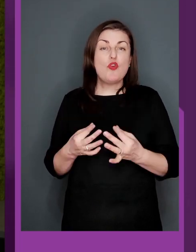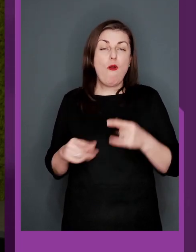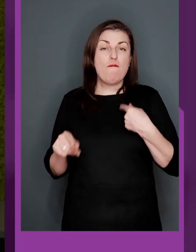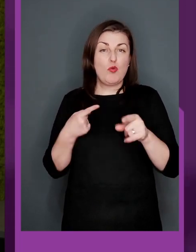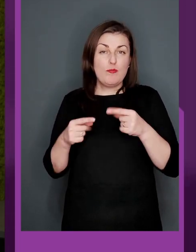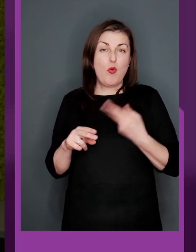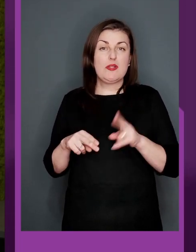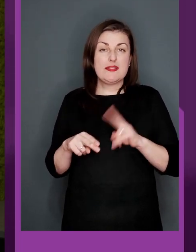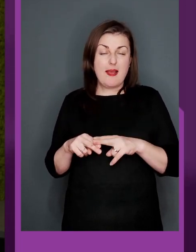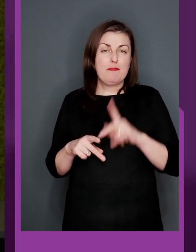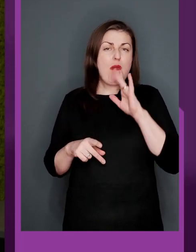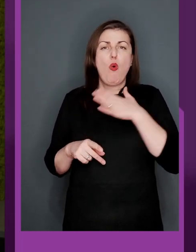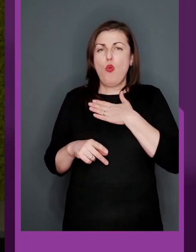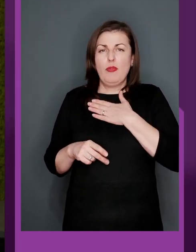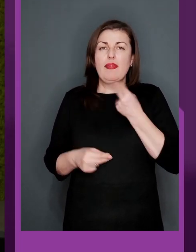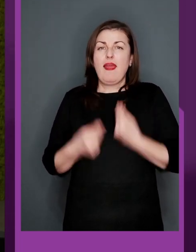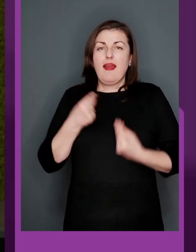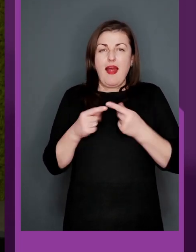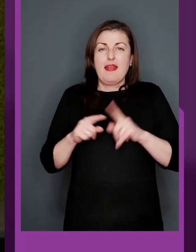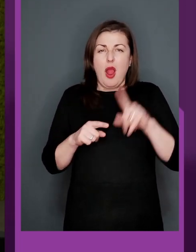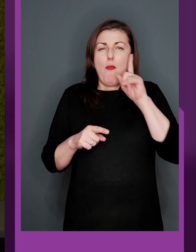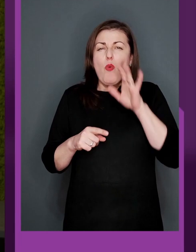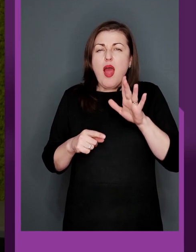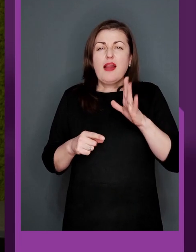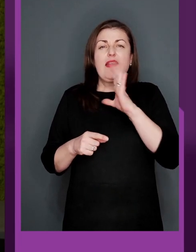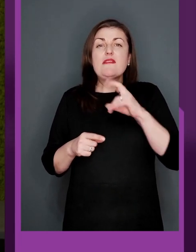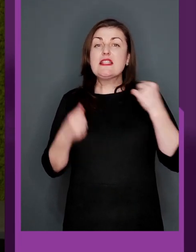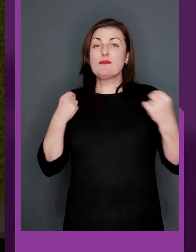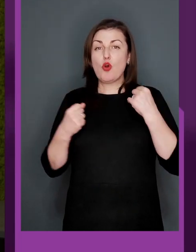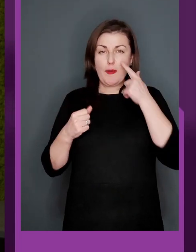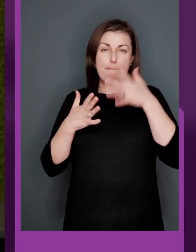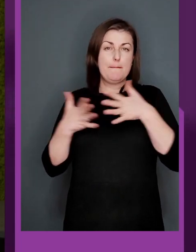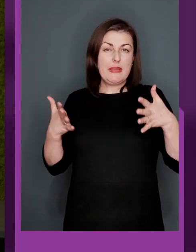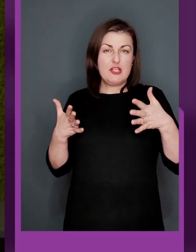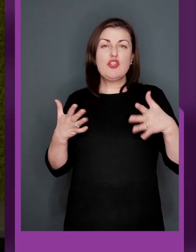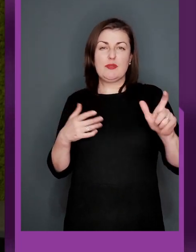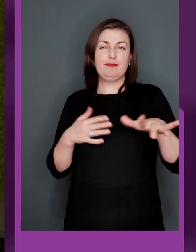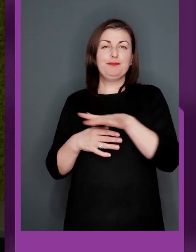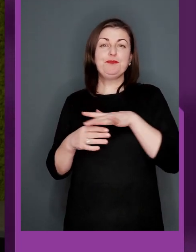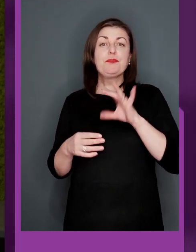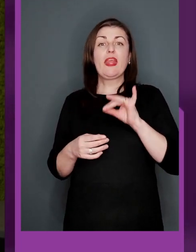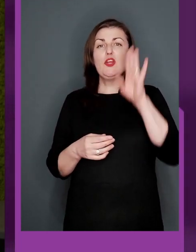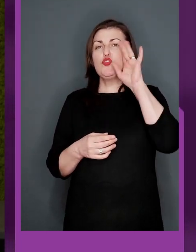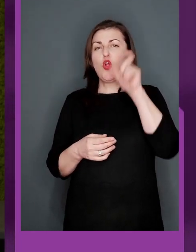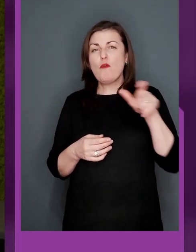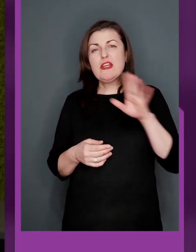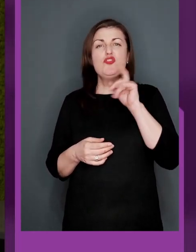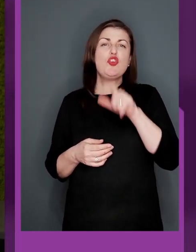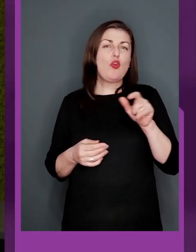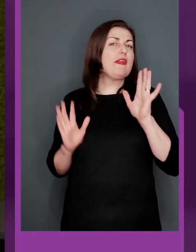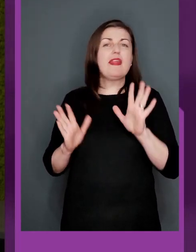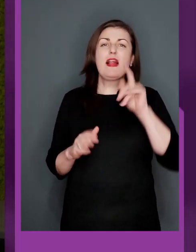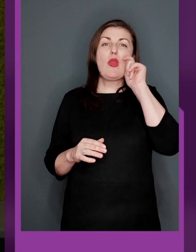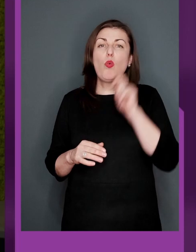що футбол – це улюблена гра, так найпопулярніший вид спорту переважної більшості і чоловіків,